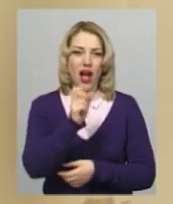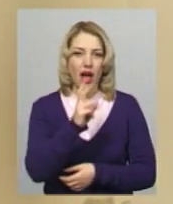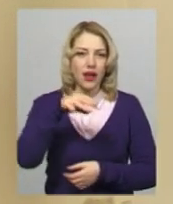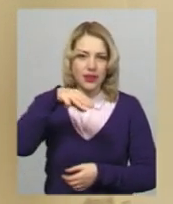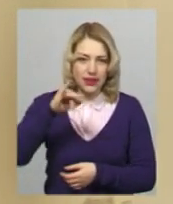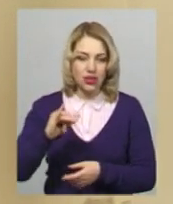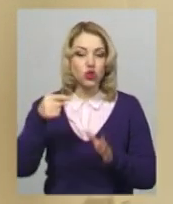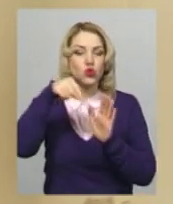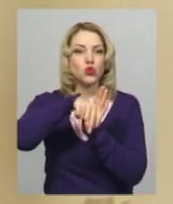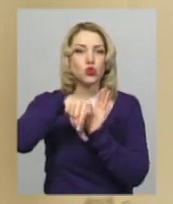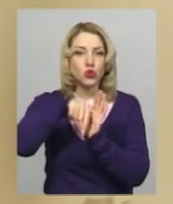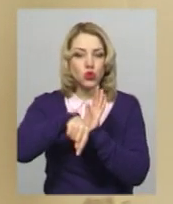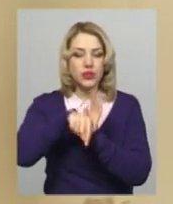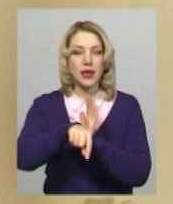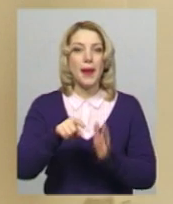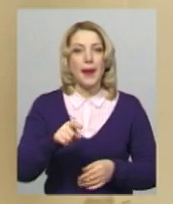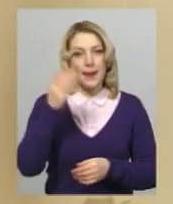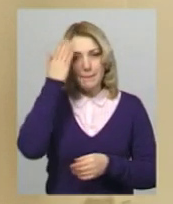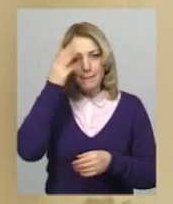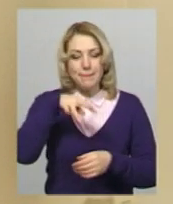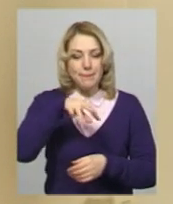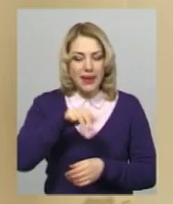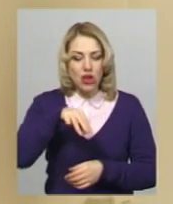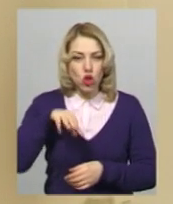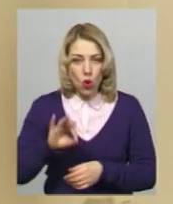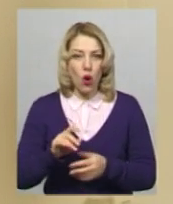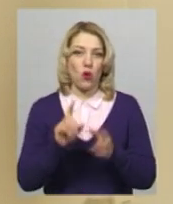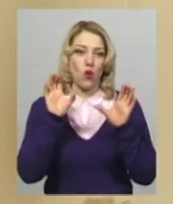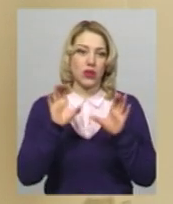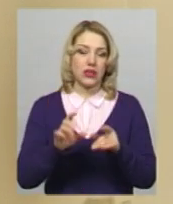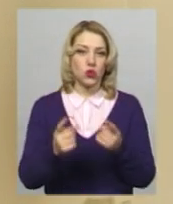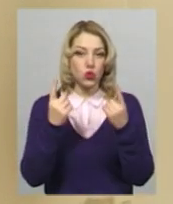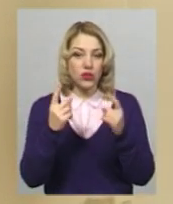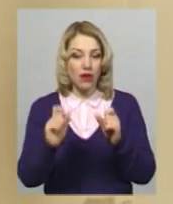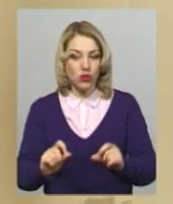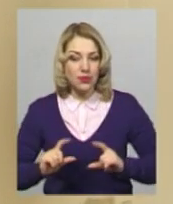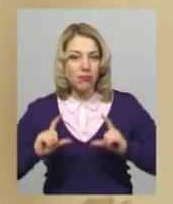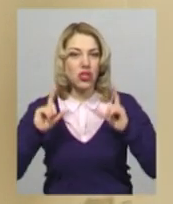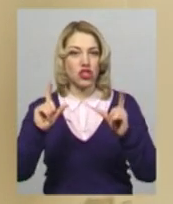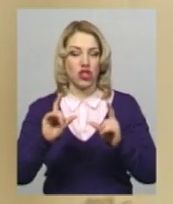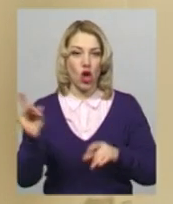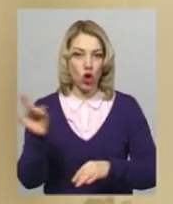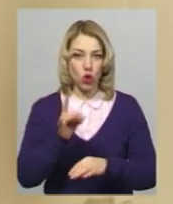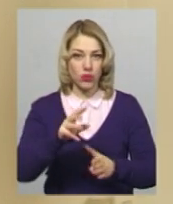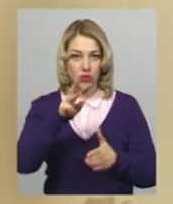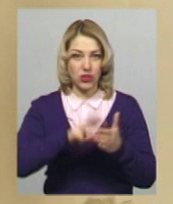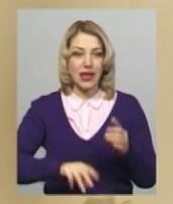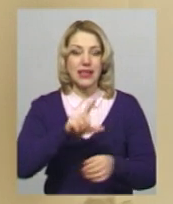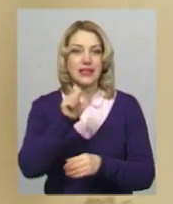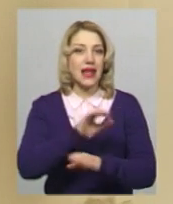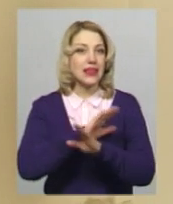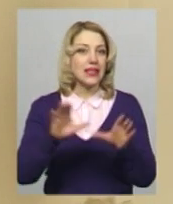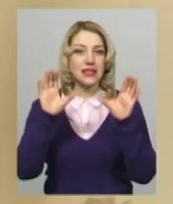Зокрема, що стосується митного кодексу, то суттєво збільшено розмір штрафів за незаконне